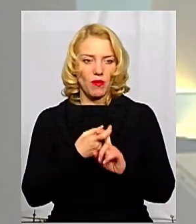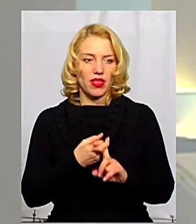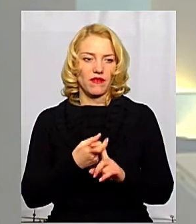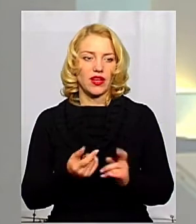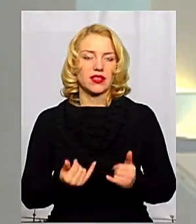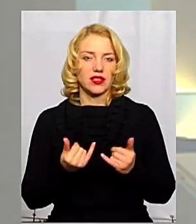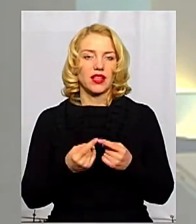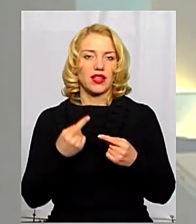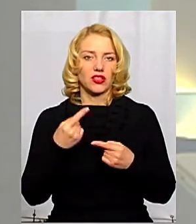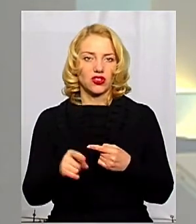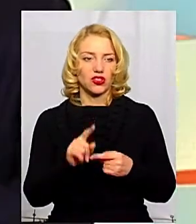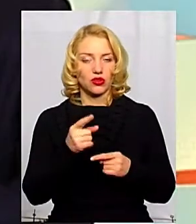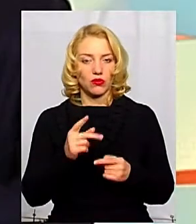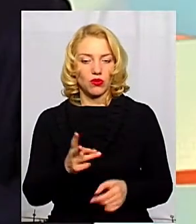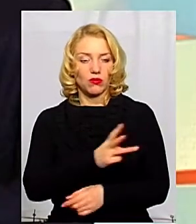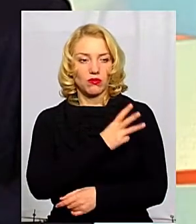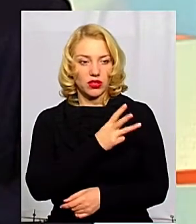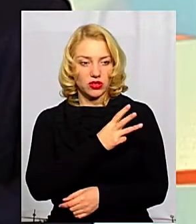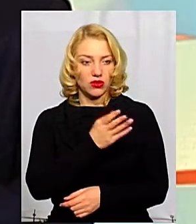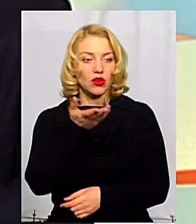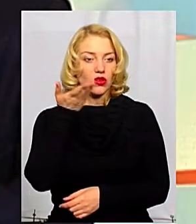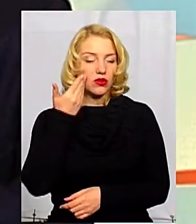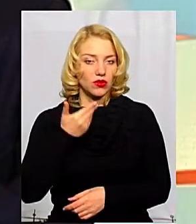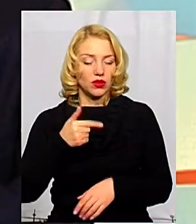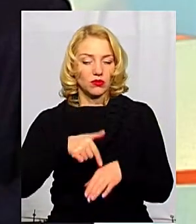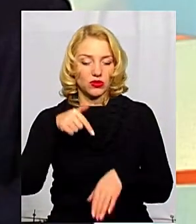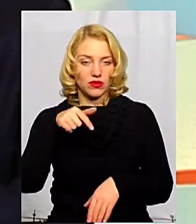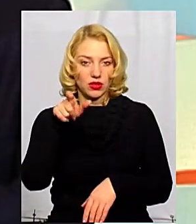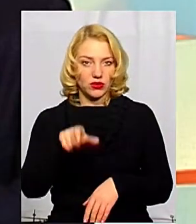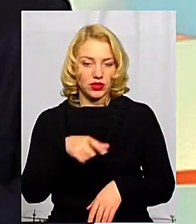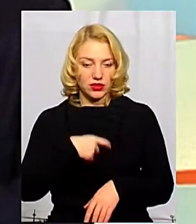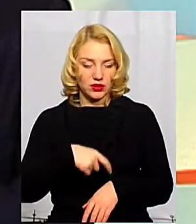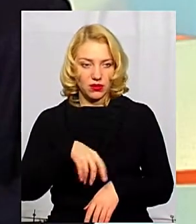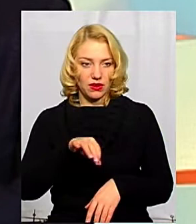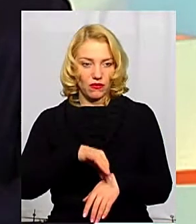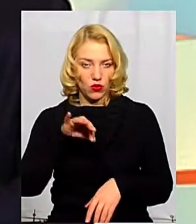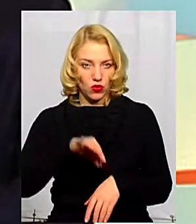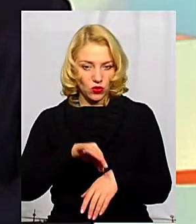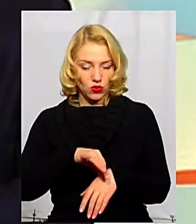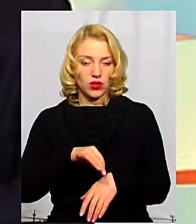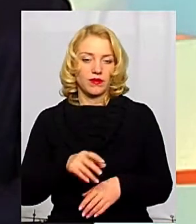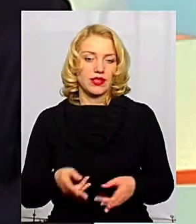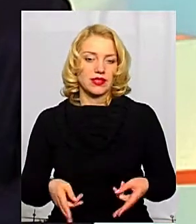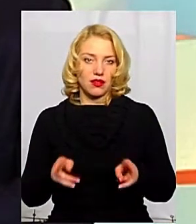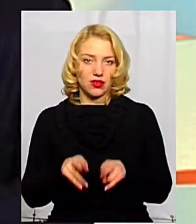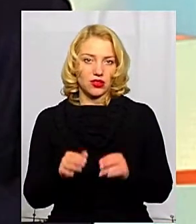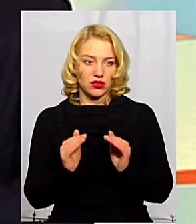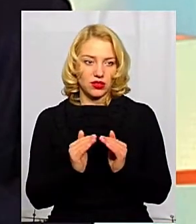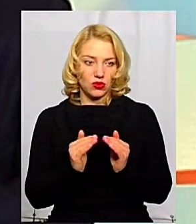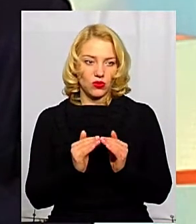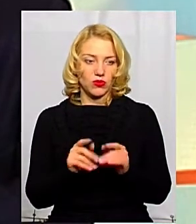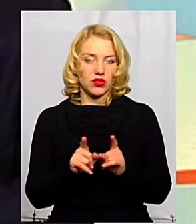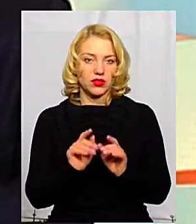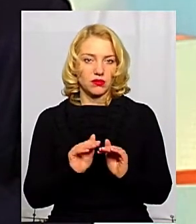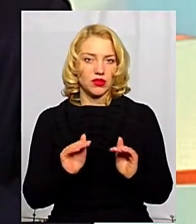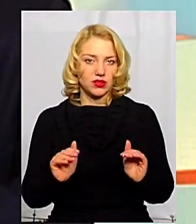інших. І тому бажано, коли почувається людина хворою, залишатися вдома. Так само і